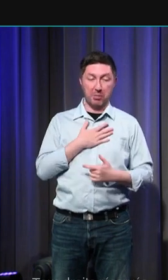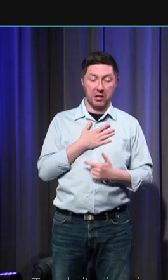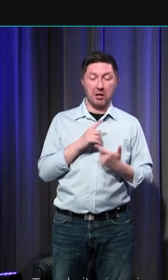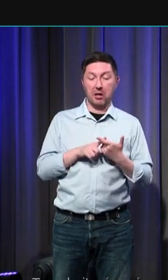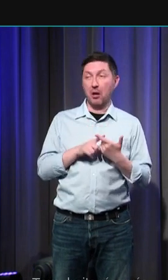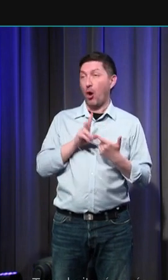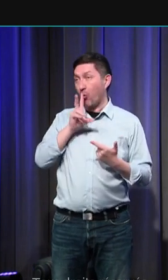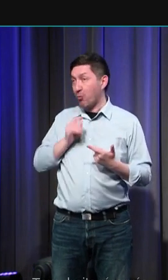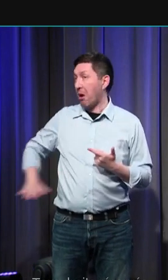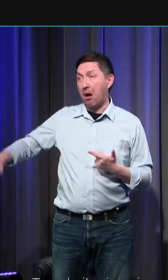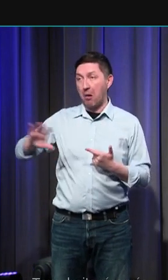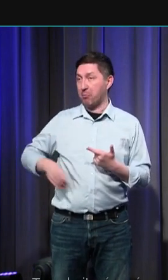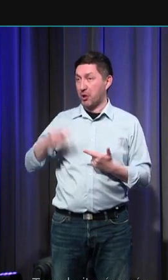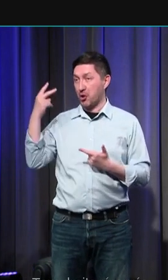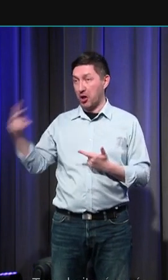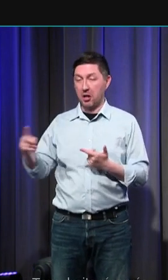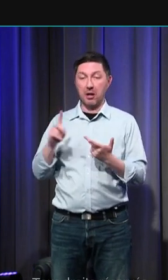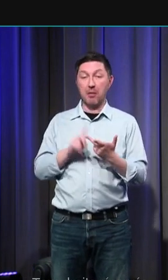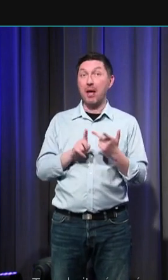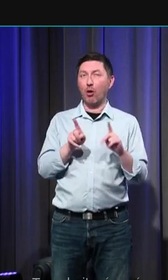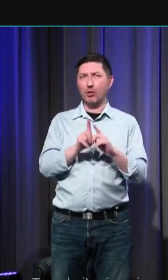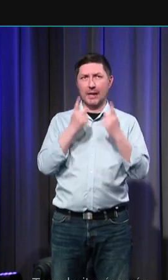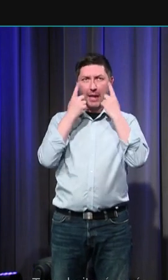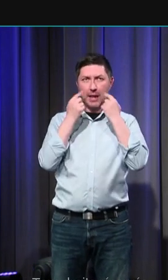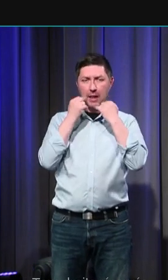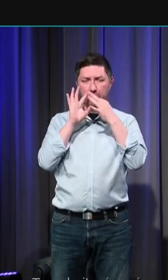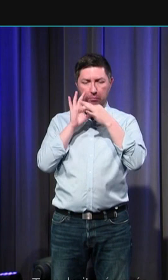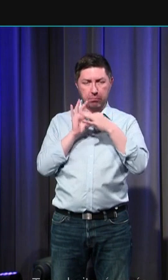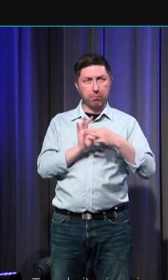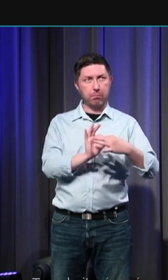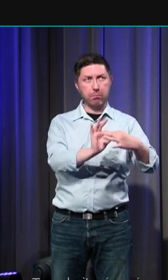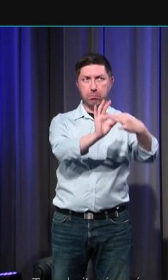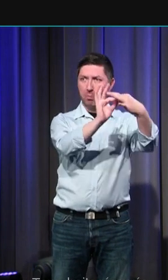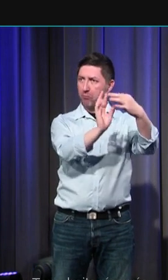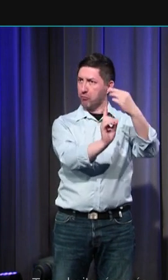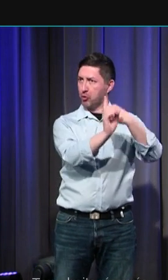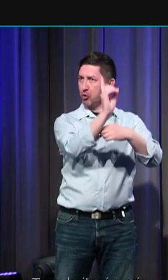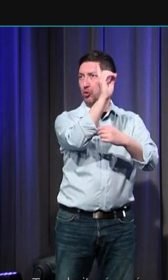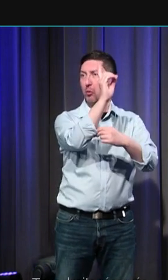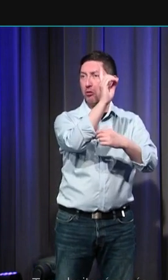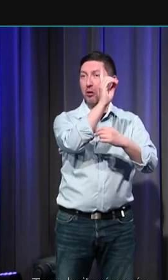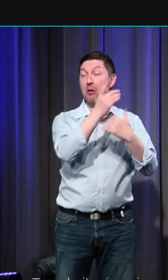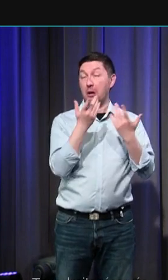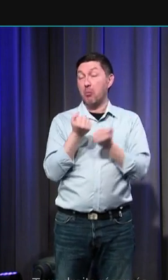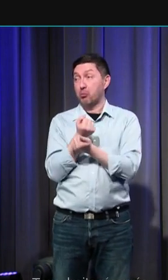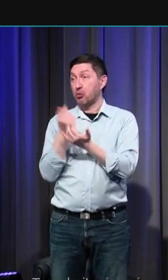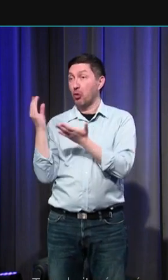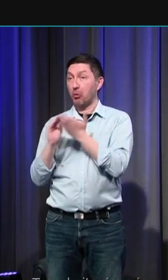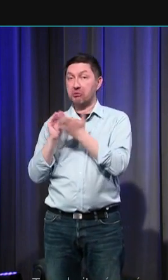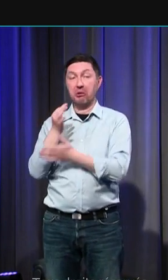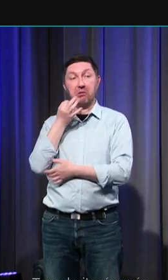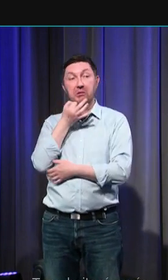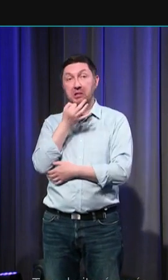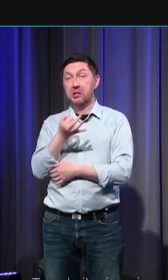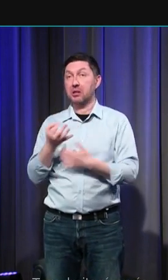mais par les larmes, il entre aussi en contact avec Dieu, à tel point que certains auteurs font de cette